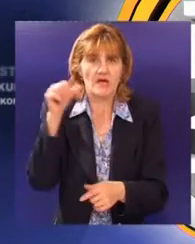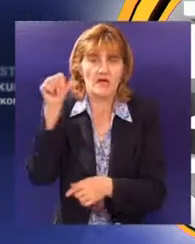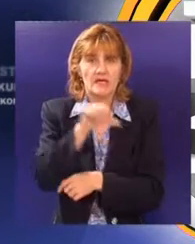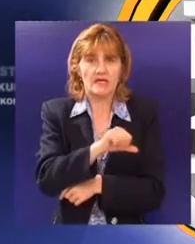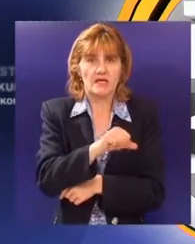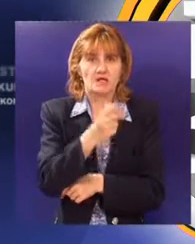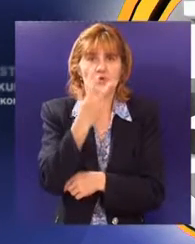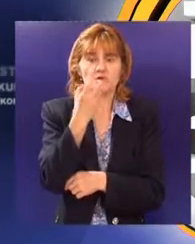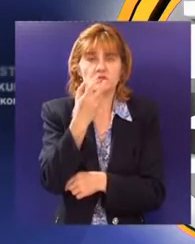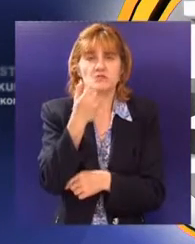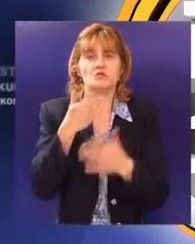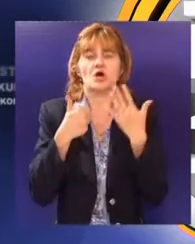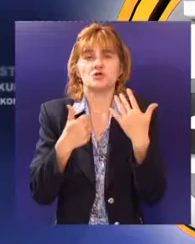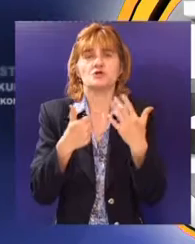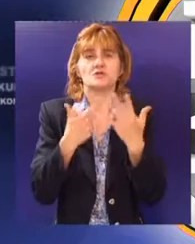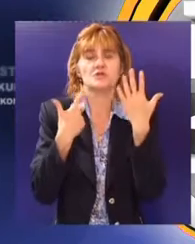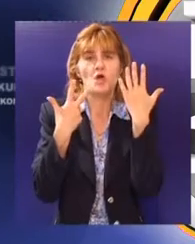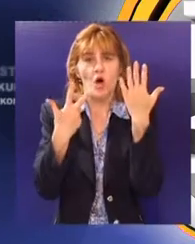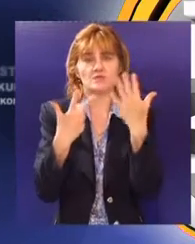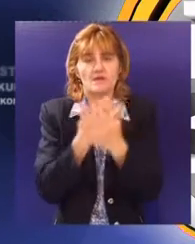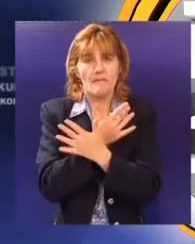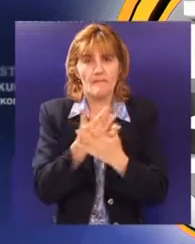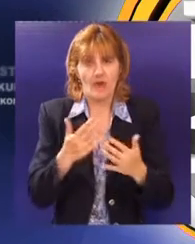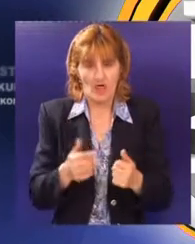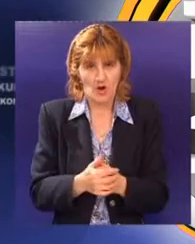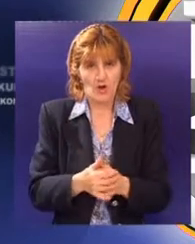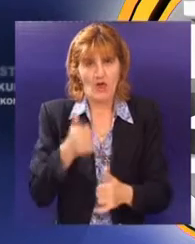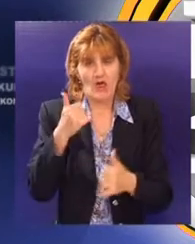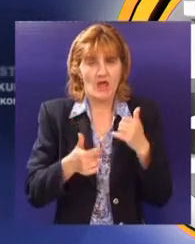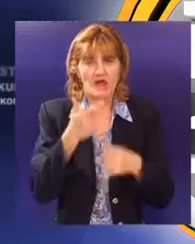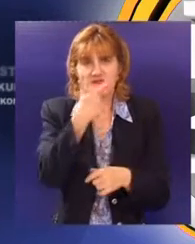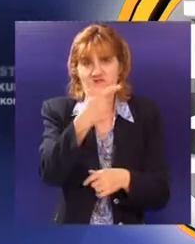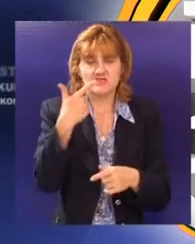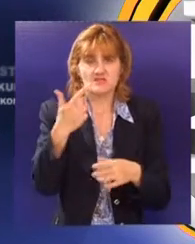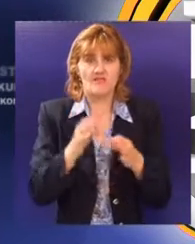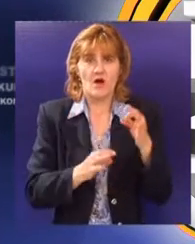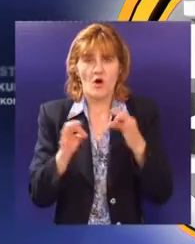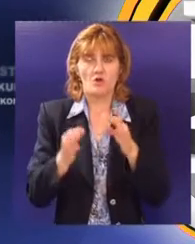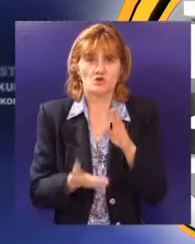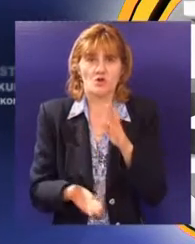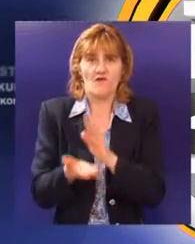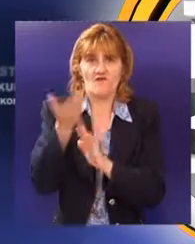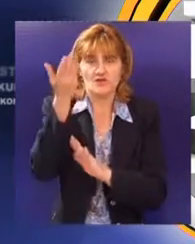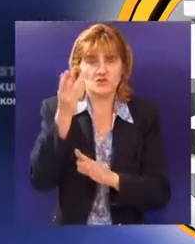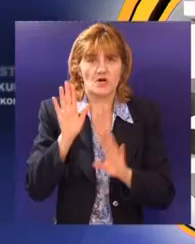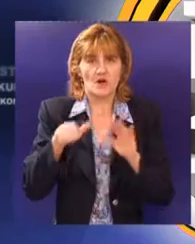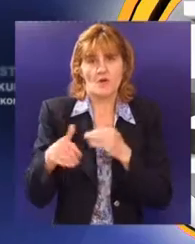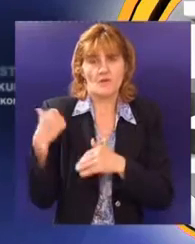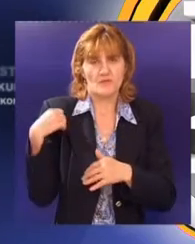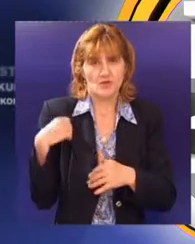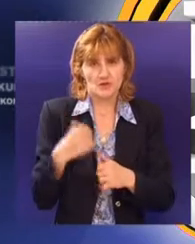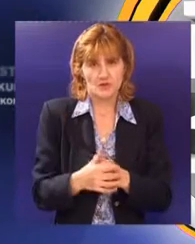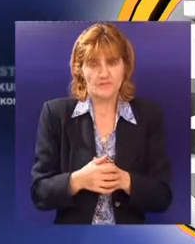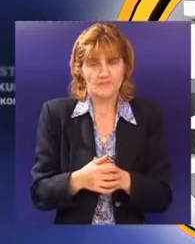1368 miliona metara kubnih ili za oko 22 odsto više od procene za prošlu godinu. Planom